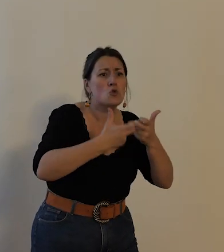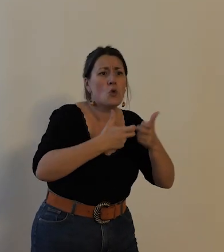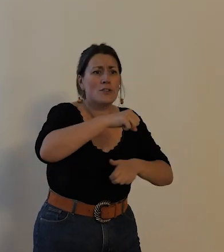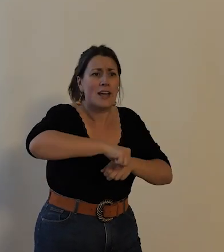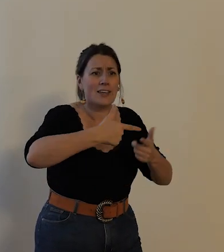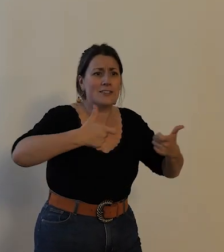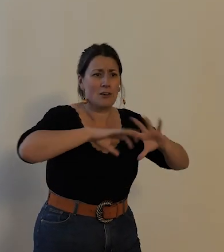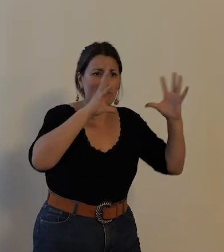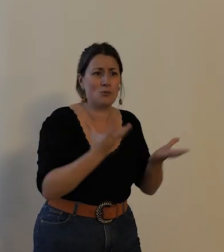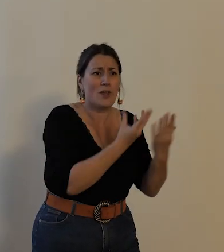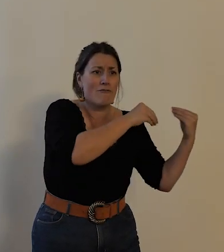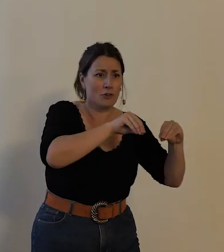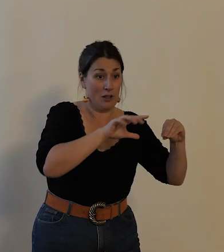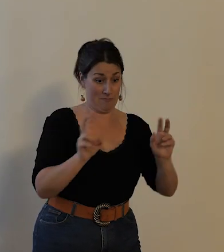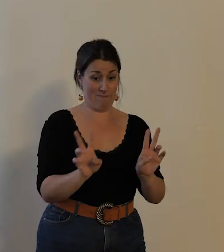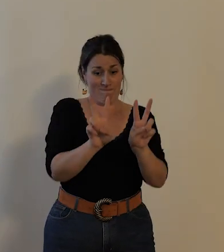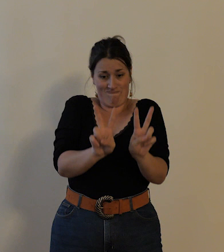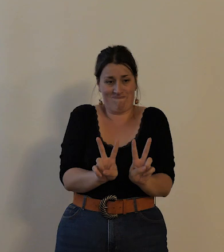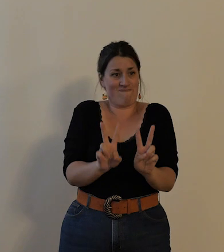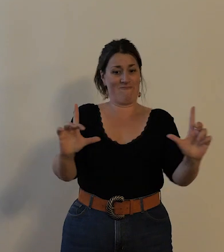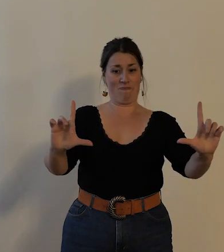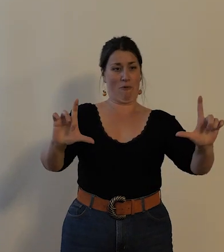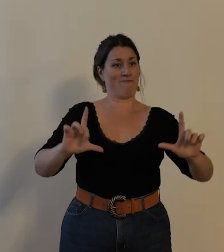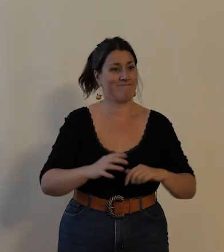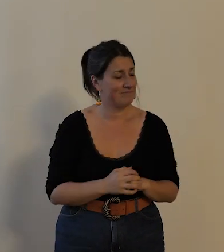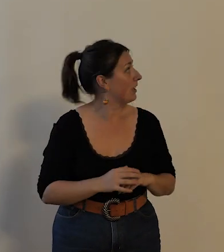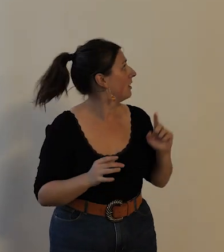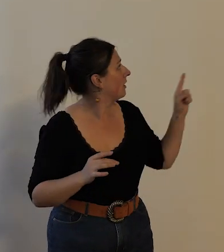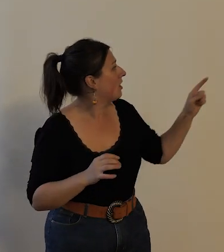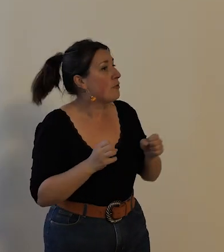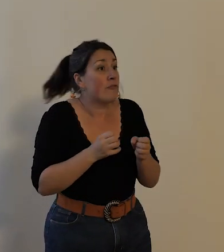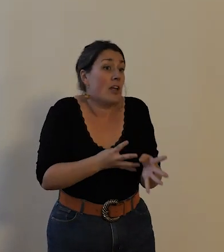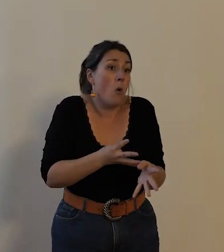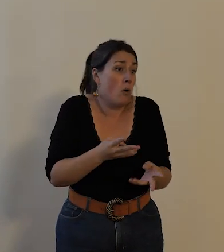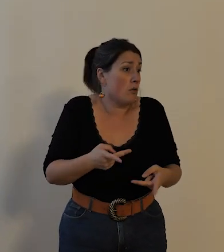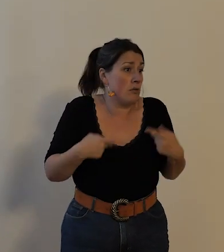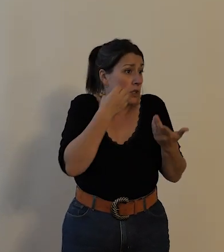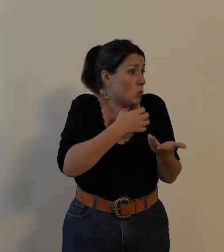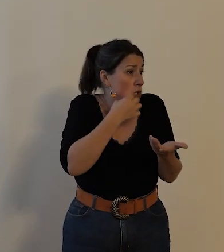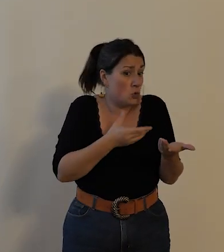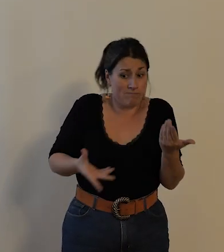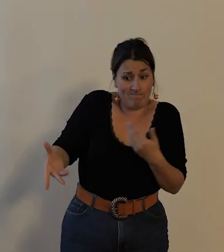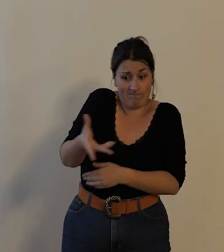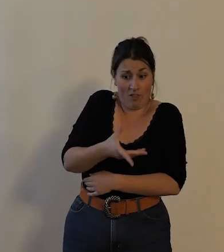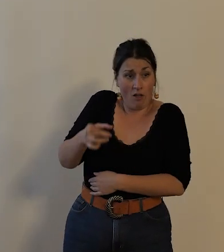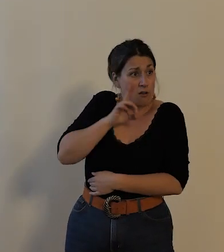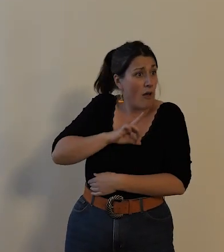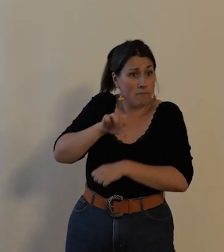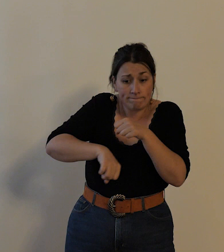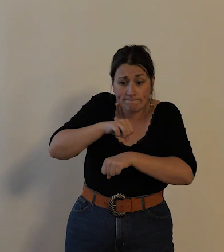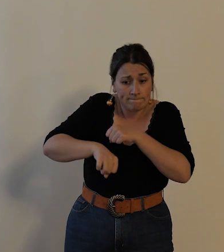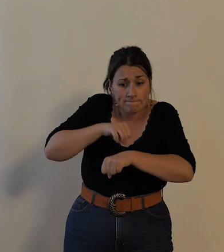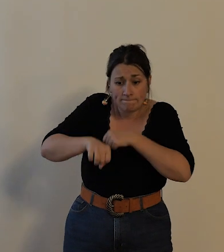le vélo quotidien pratiqué par les femmes en quotidien il faut regarder